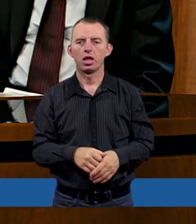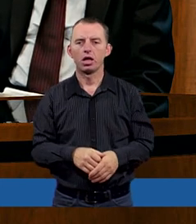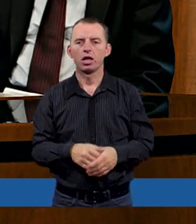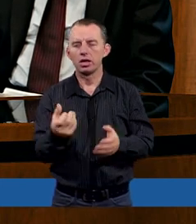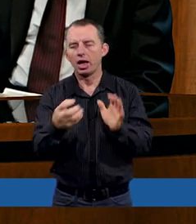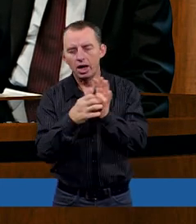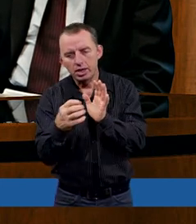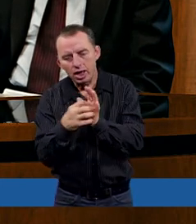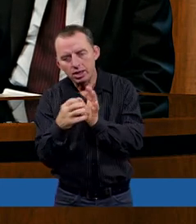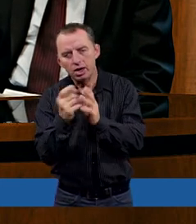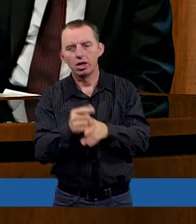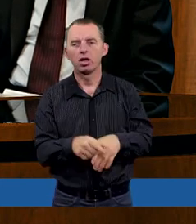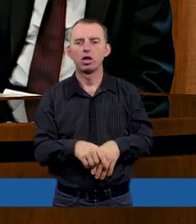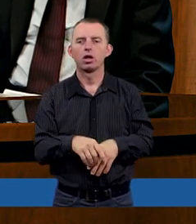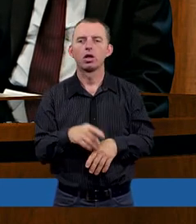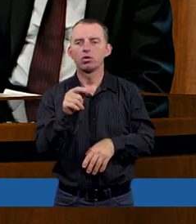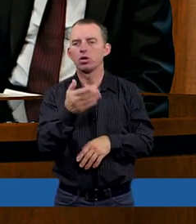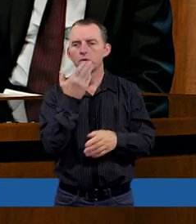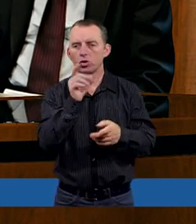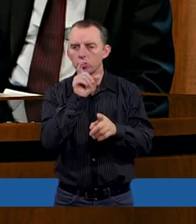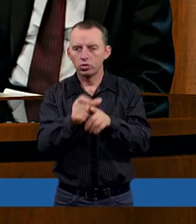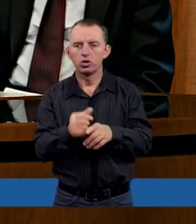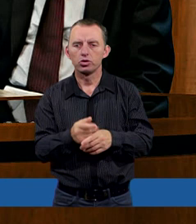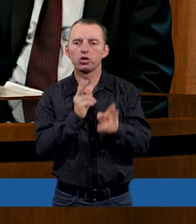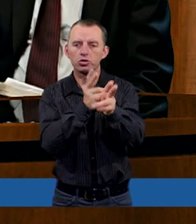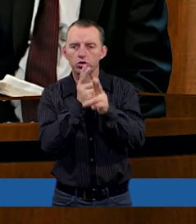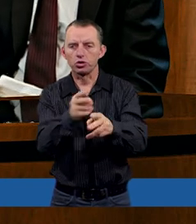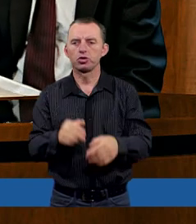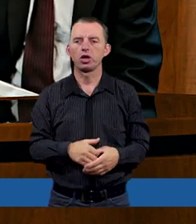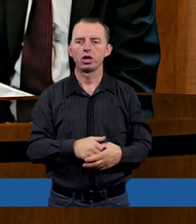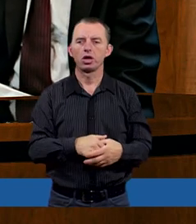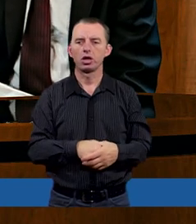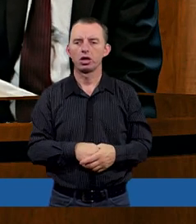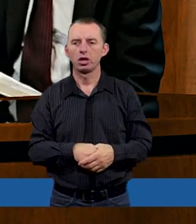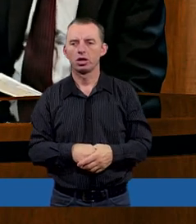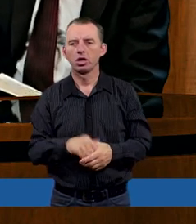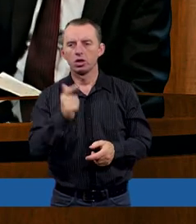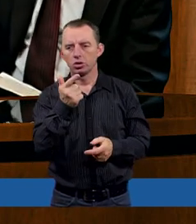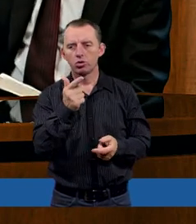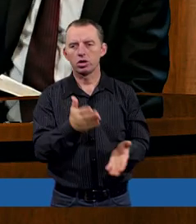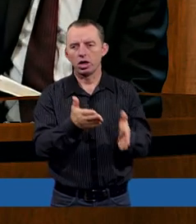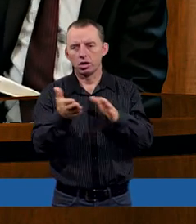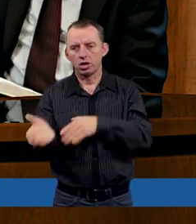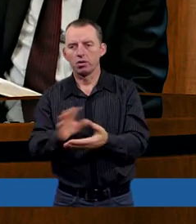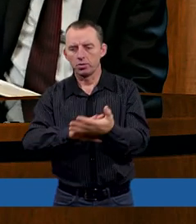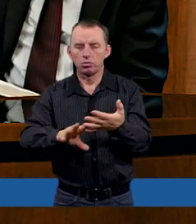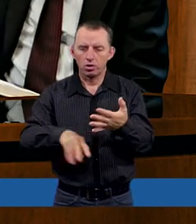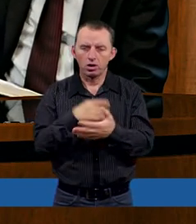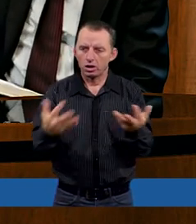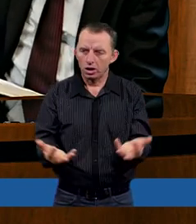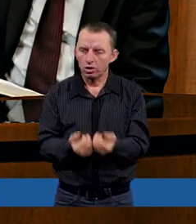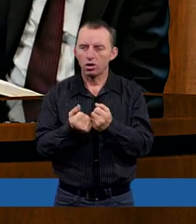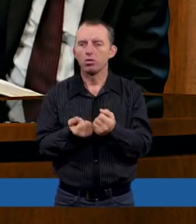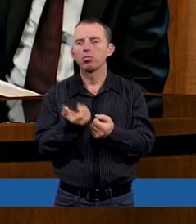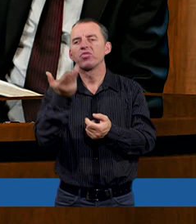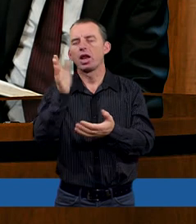gadatliwy? Że potok słów? Że szydzi? Z drugiej strony w Biblii znajdujemy bardzo